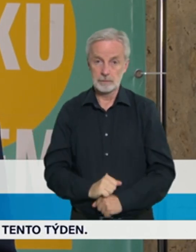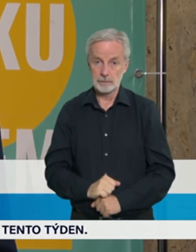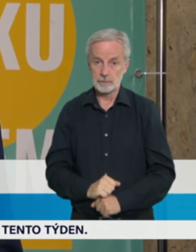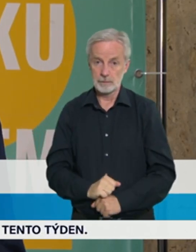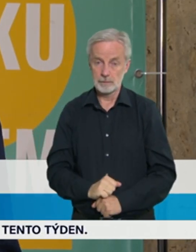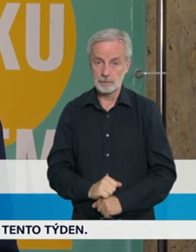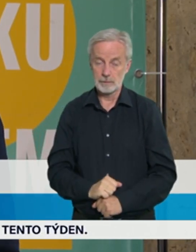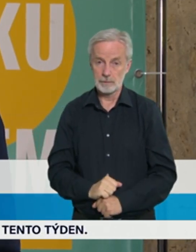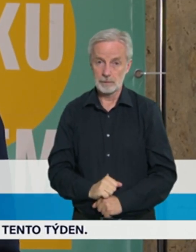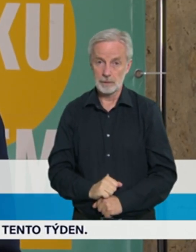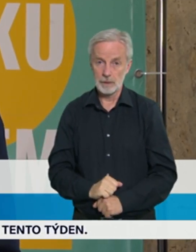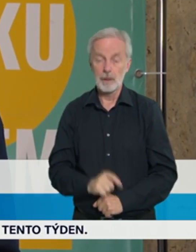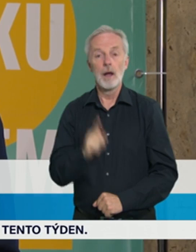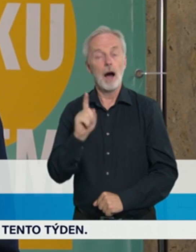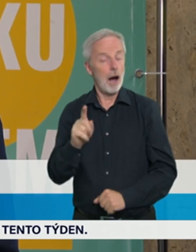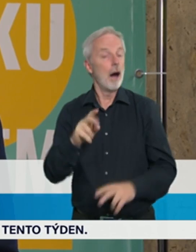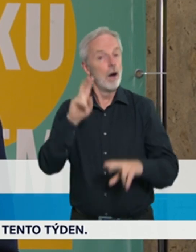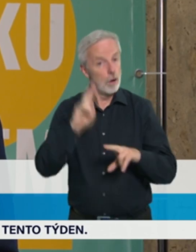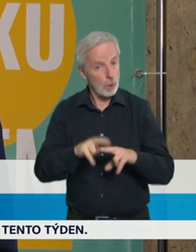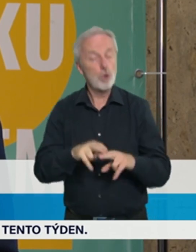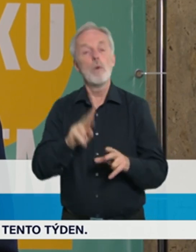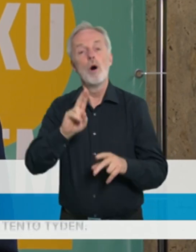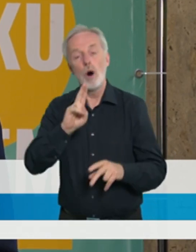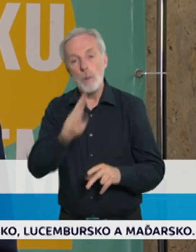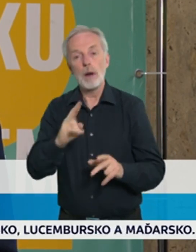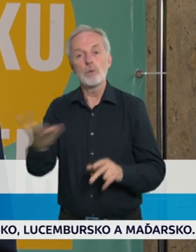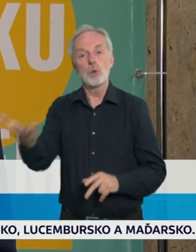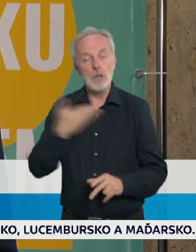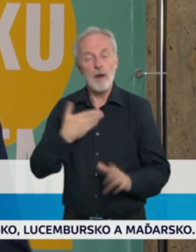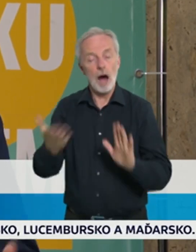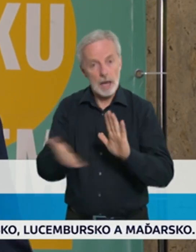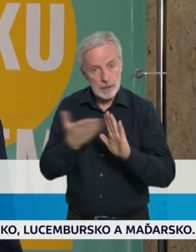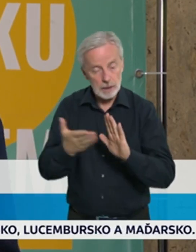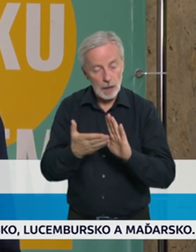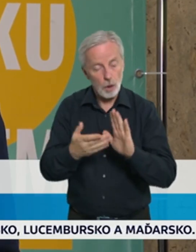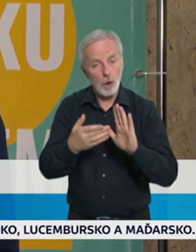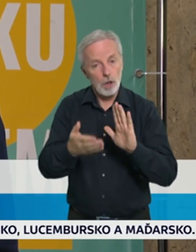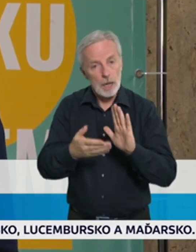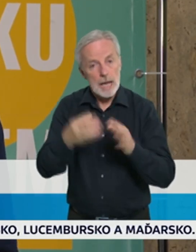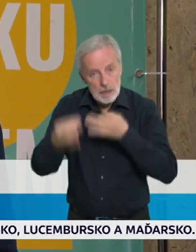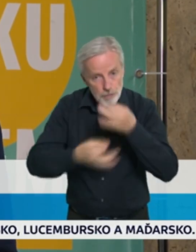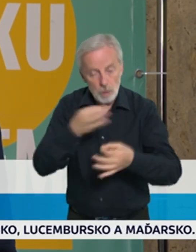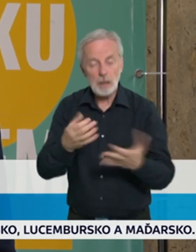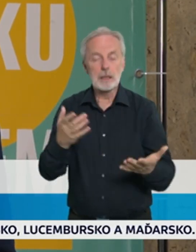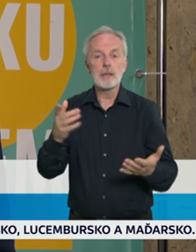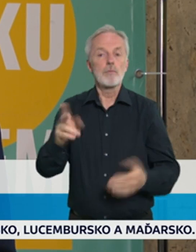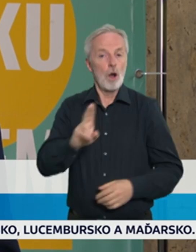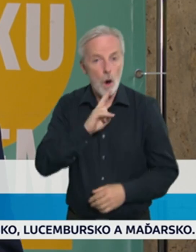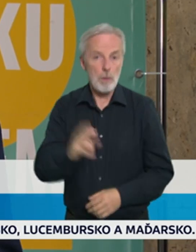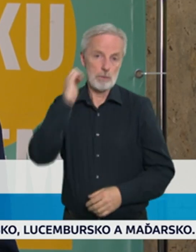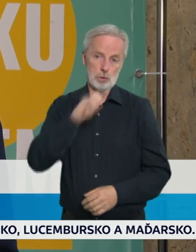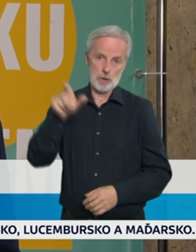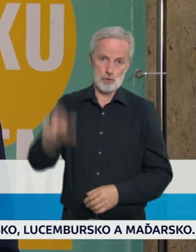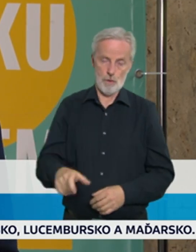tak aby zkrádka ten systém byl více validní v tomto směru, zejména v té době,